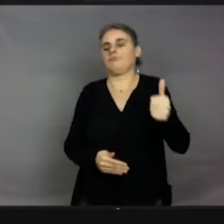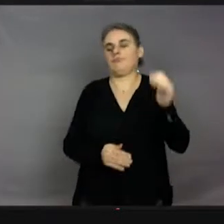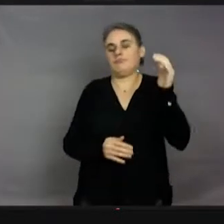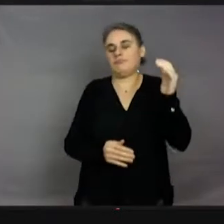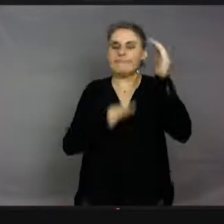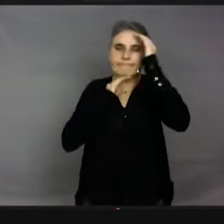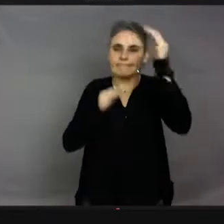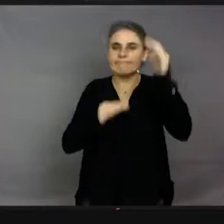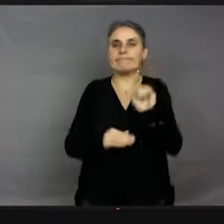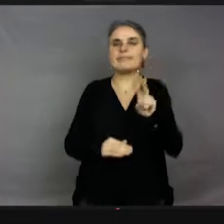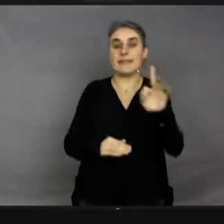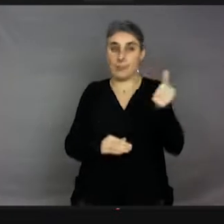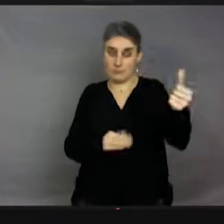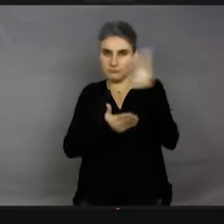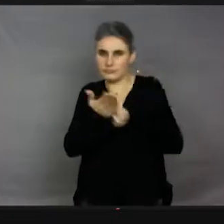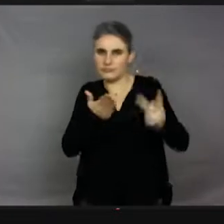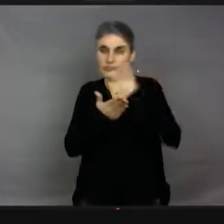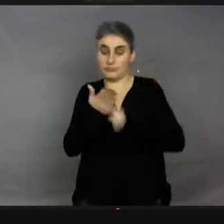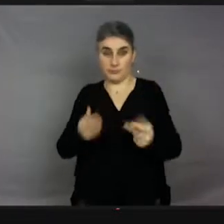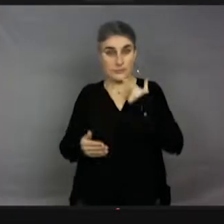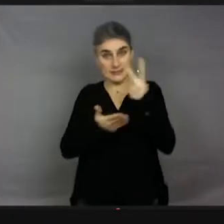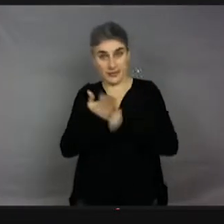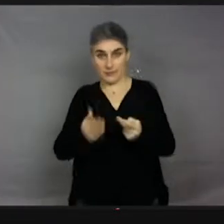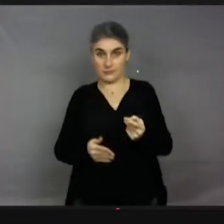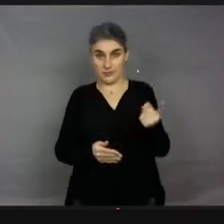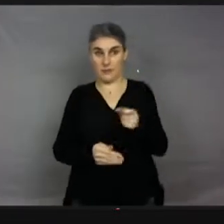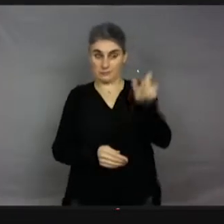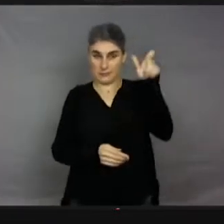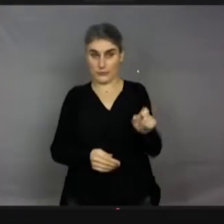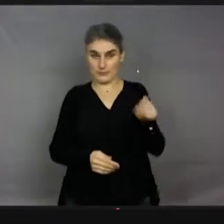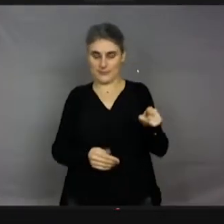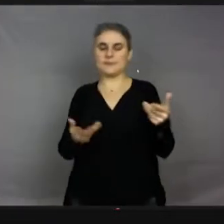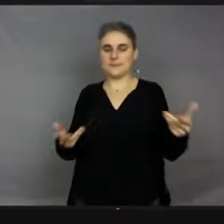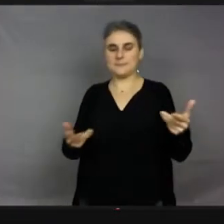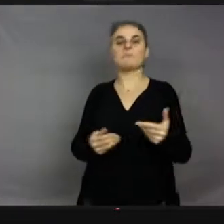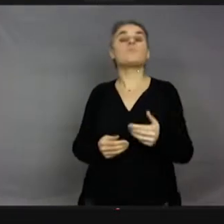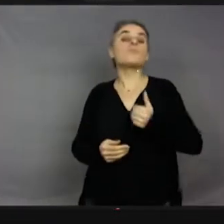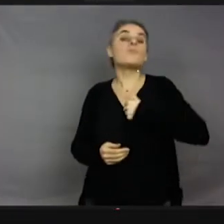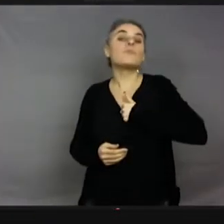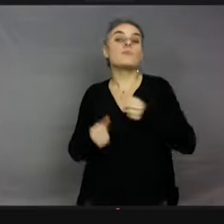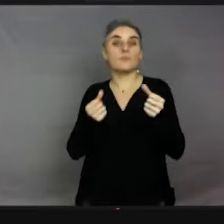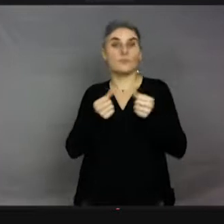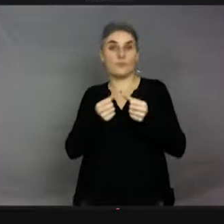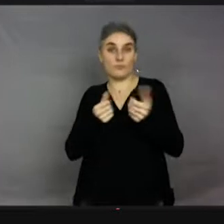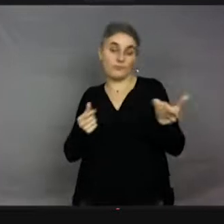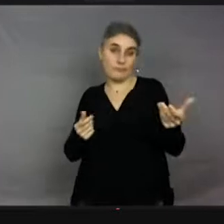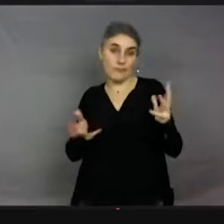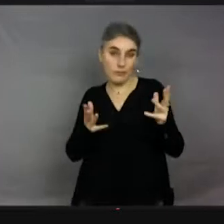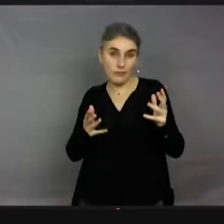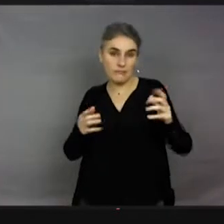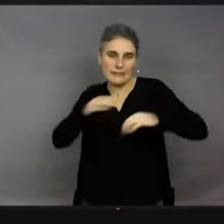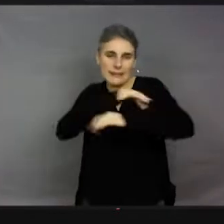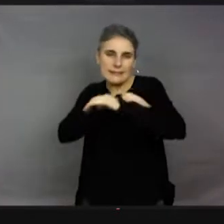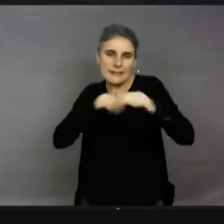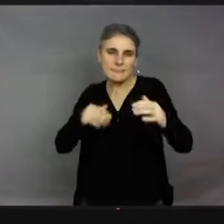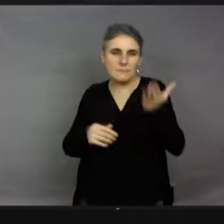qui illustre le livre. Donc toutes les illustrations sont de lui. Et je suis allé chercher ceux qu'on aime peut-être un peu moins, qui ont l'air